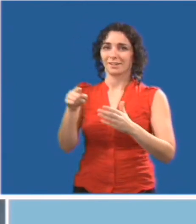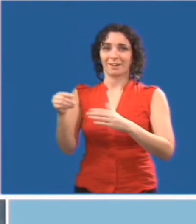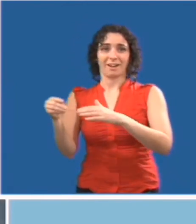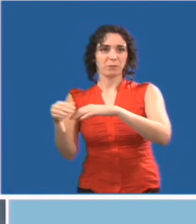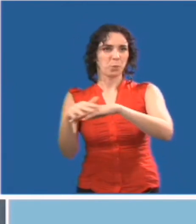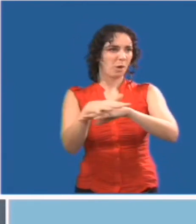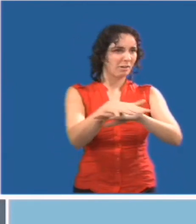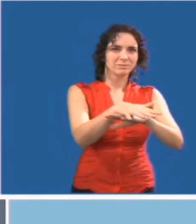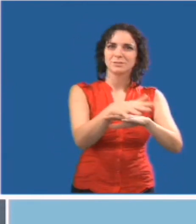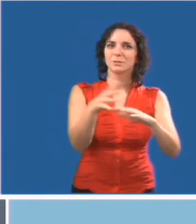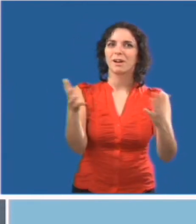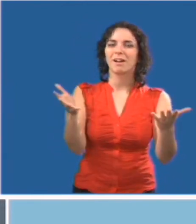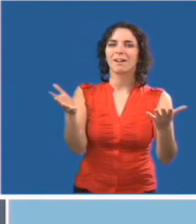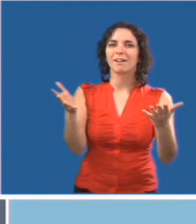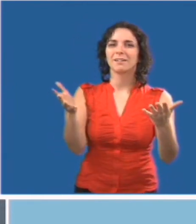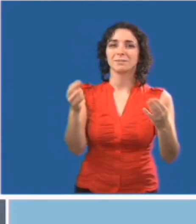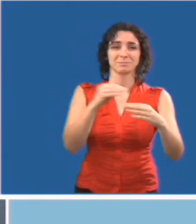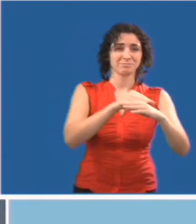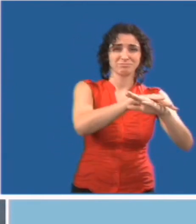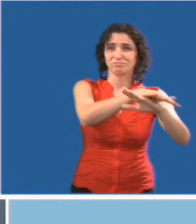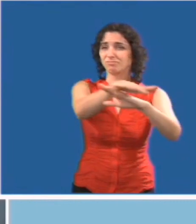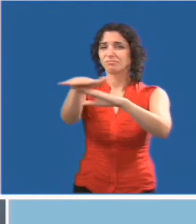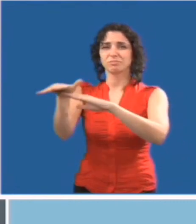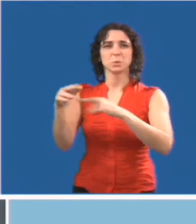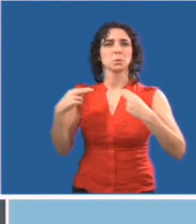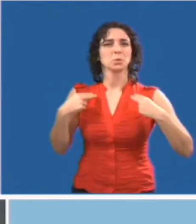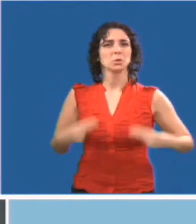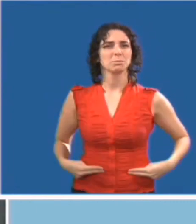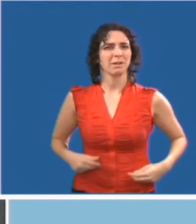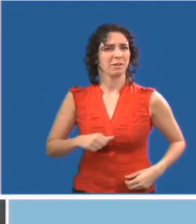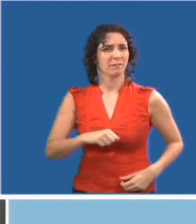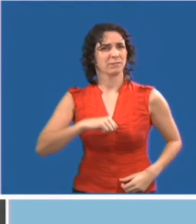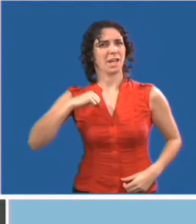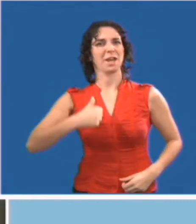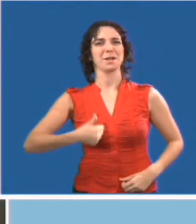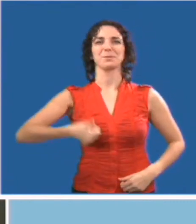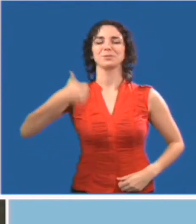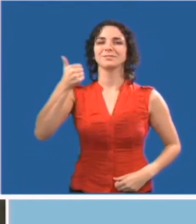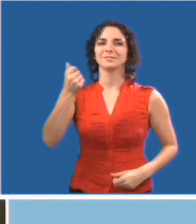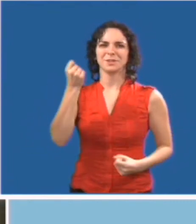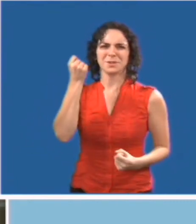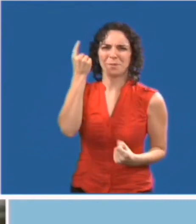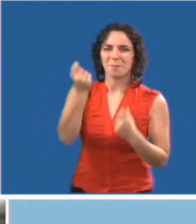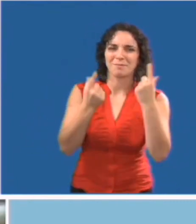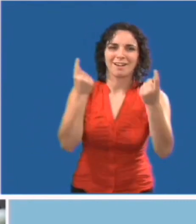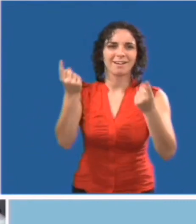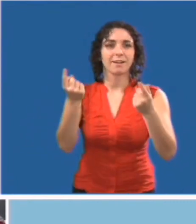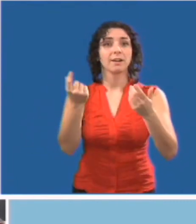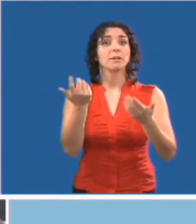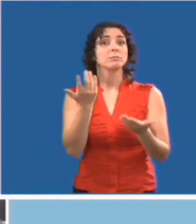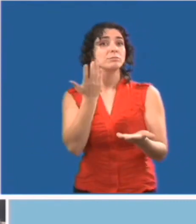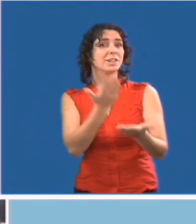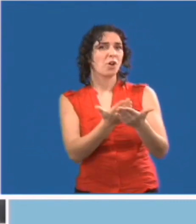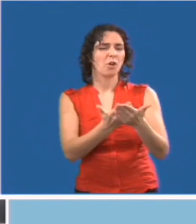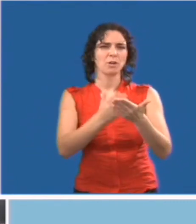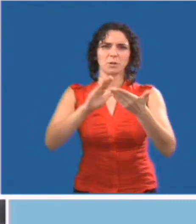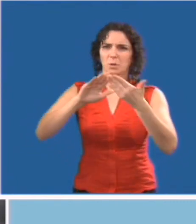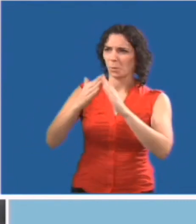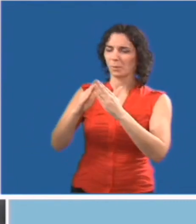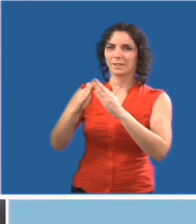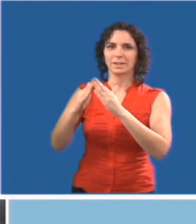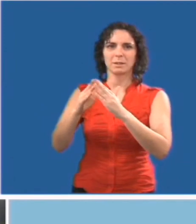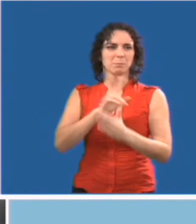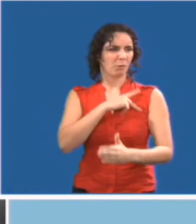compréhension et la pleine participation dans les écoles, les communautés, la